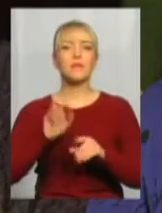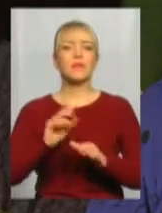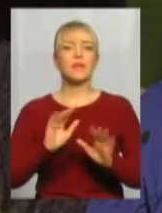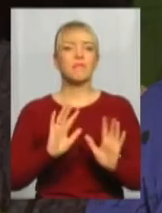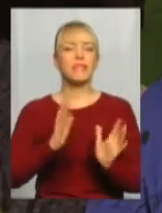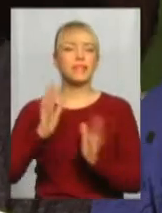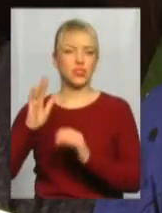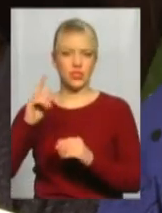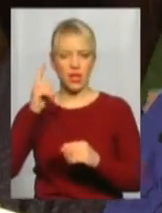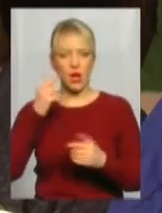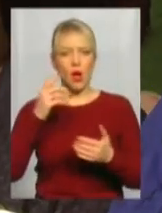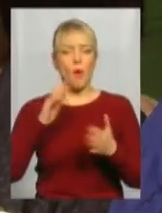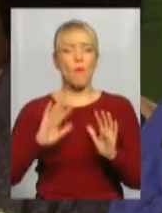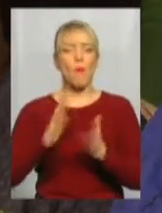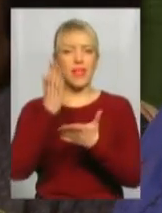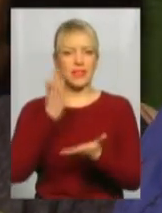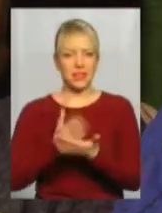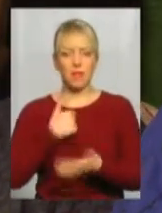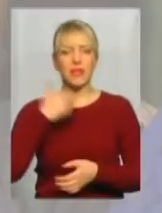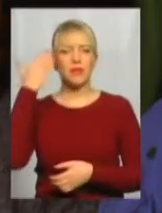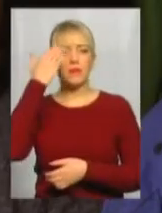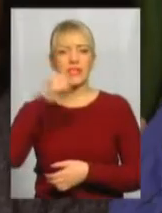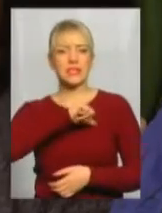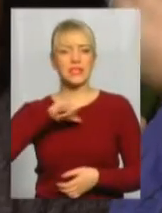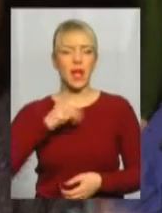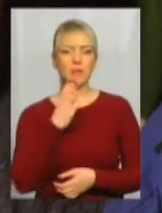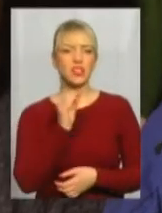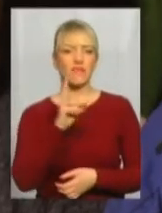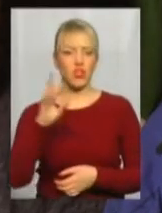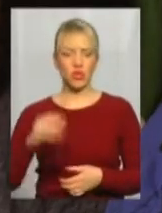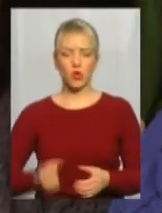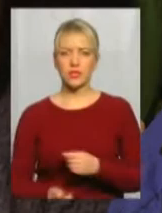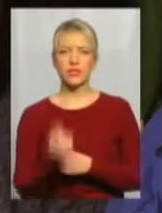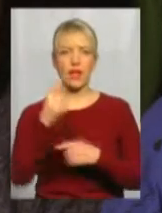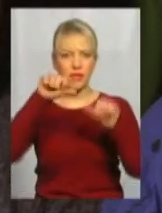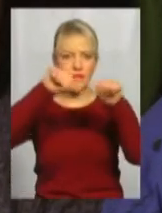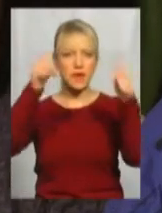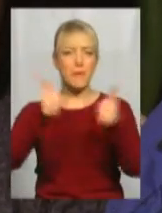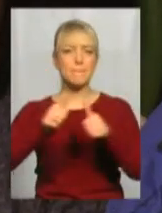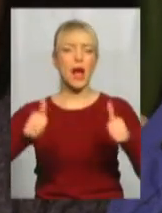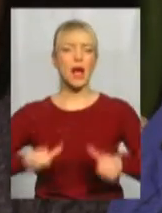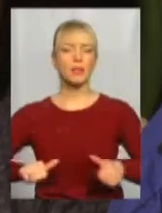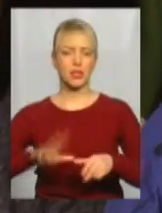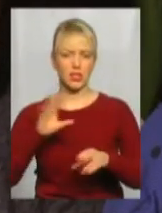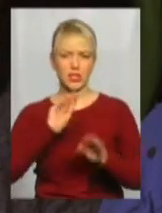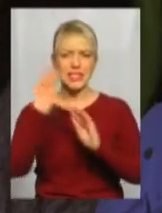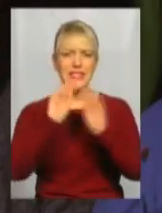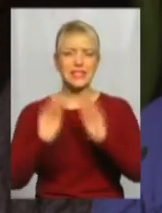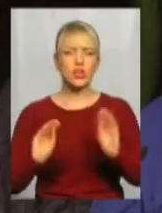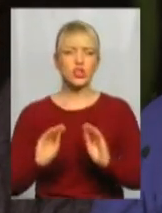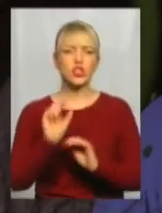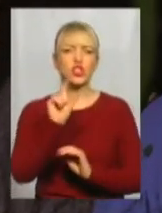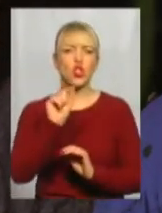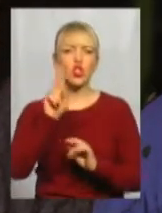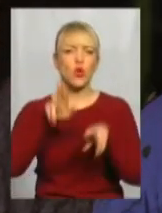момент є, мені приснився сам Шевченко. З'явився пам'ятник, весь, так як буває пам'ятник, заштукатурений